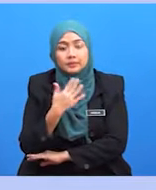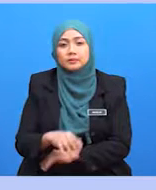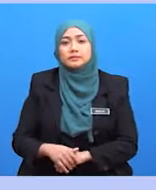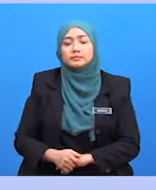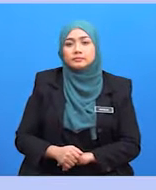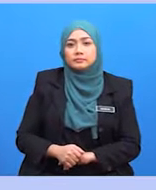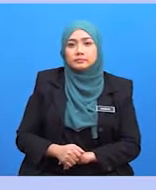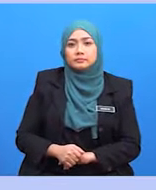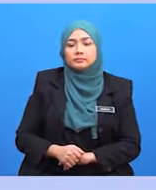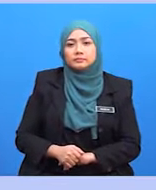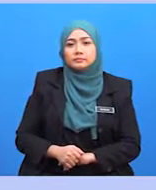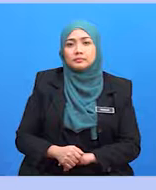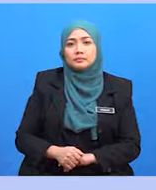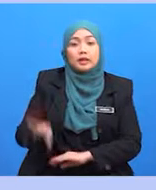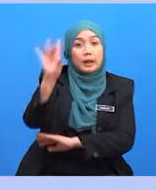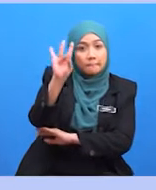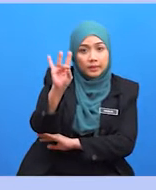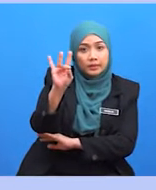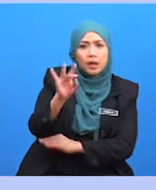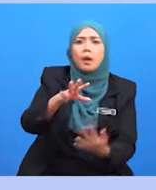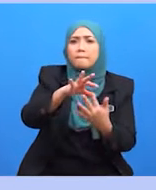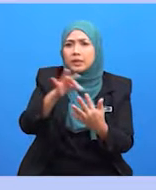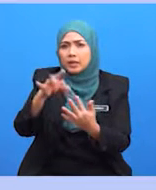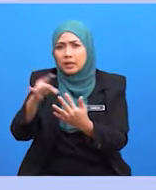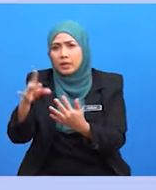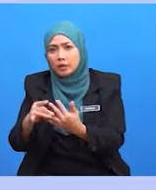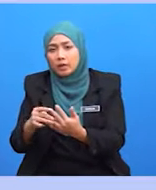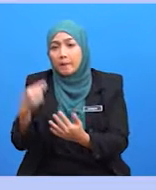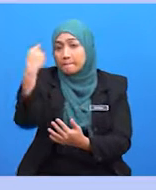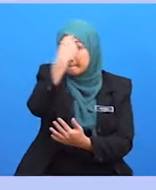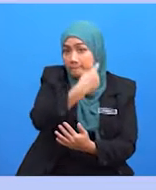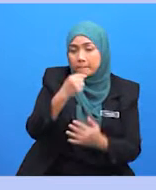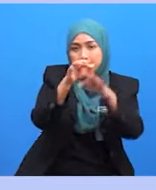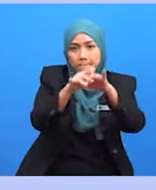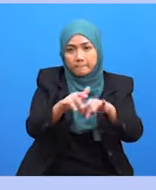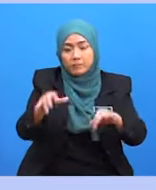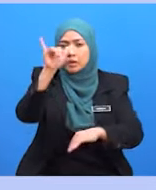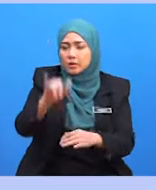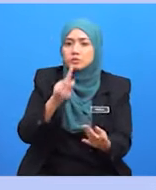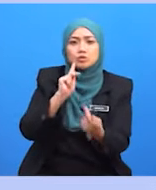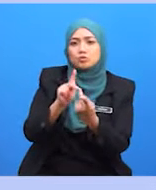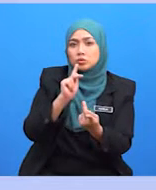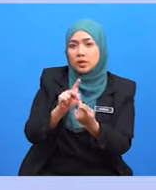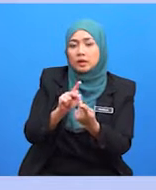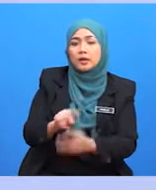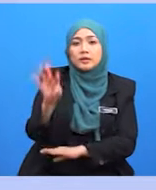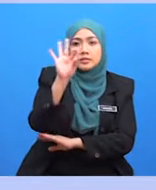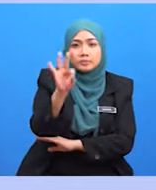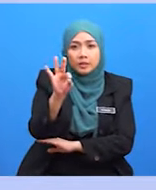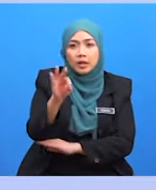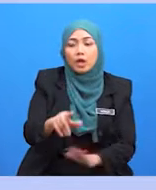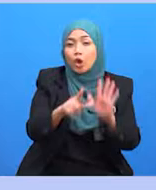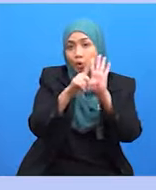Kemudian, langkah keelapan, anda perlu pilih muka type yang sesuai dan baik. Dan langkah kesembilan dan